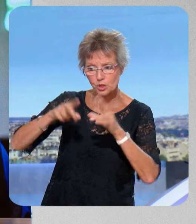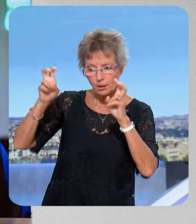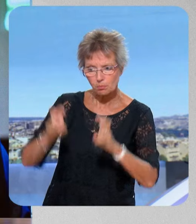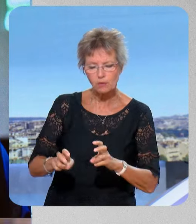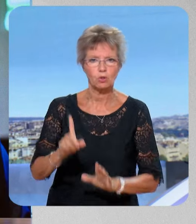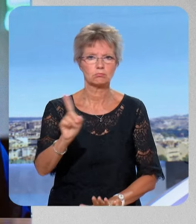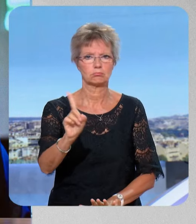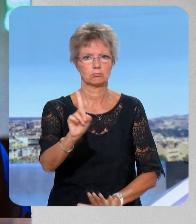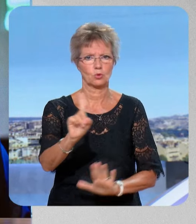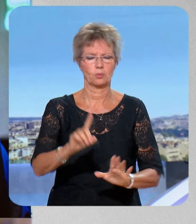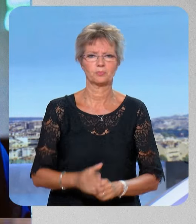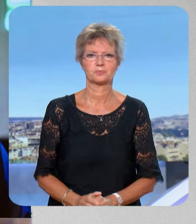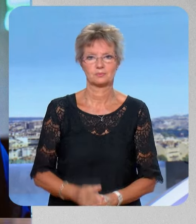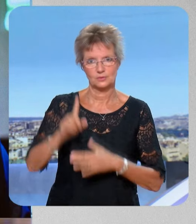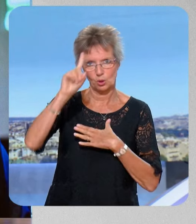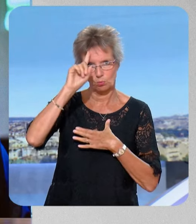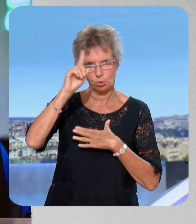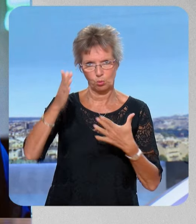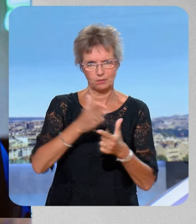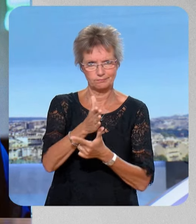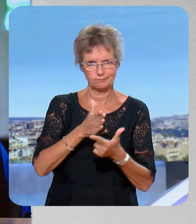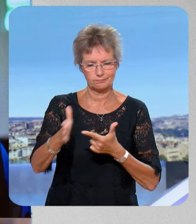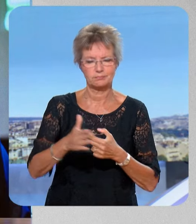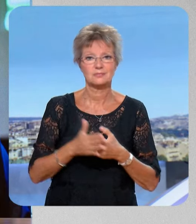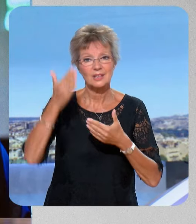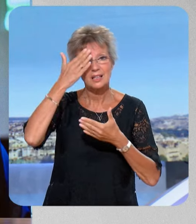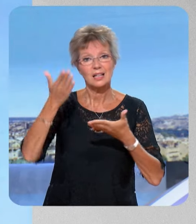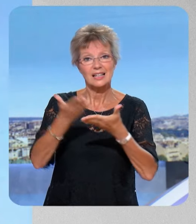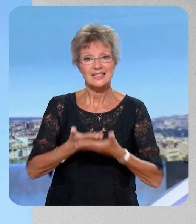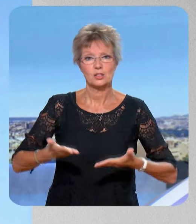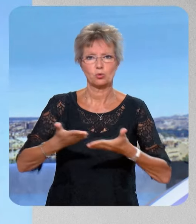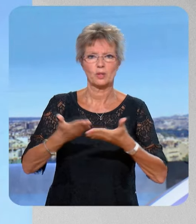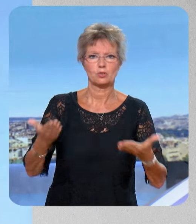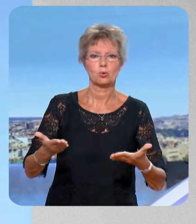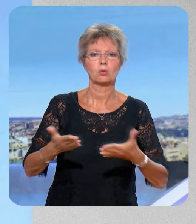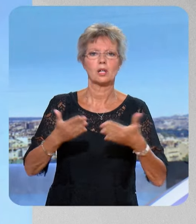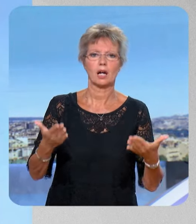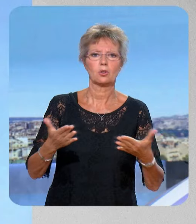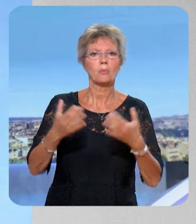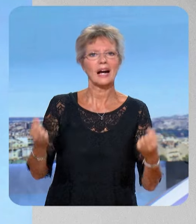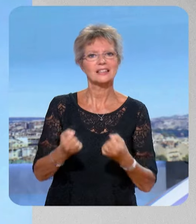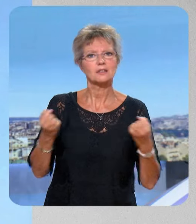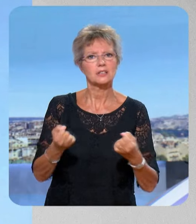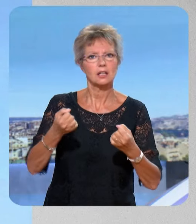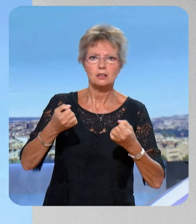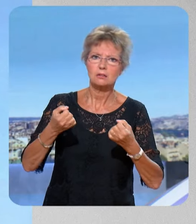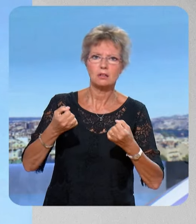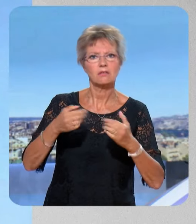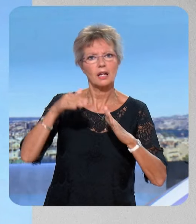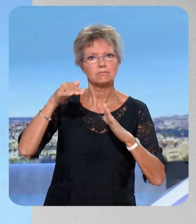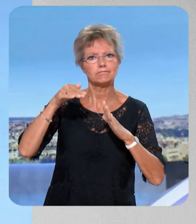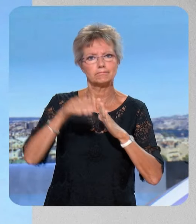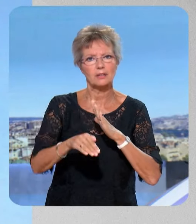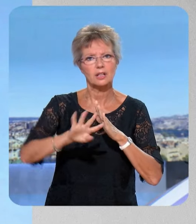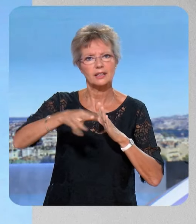Surtout pas. Oui, pour deux raisons. D'abord, parce que quand vous avez une période de reflux de'activité économique, c'est le cas aujourd'hui. La croissance va être moindre, par exemple, au